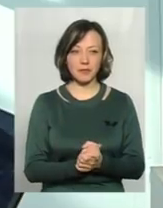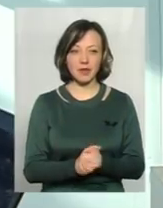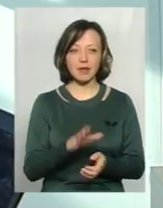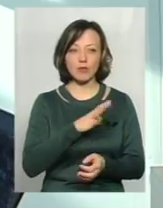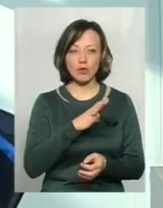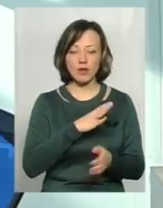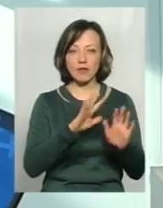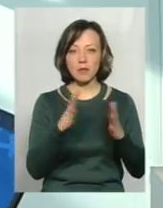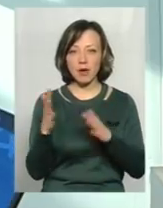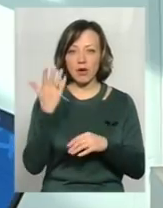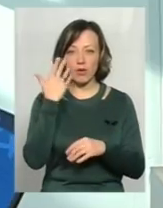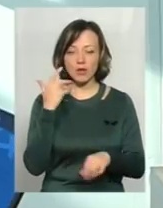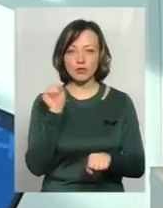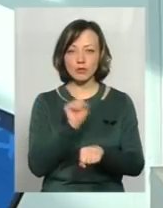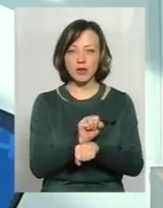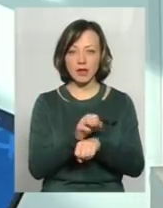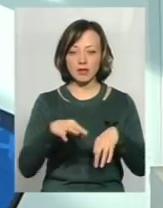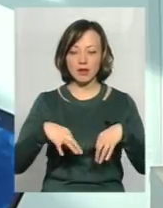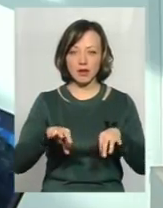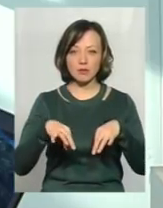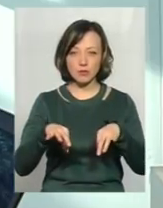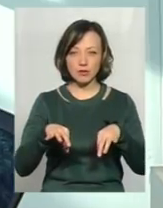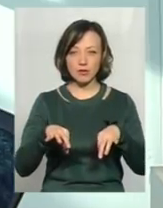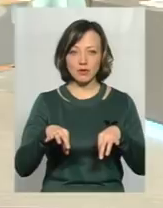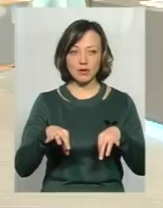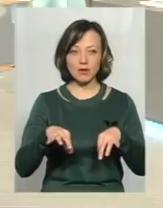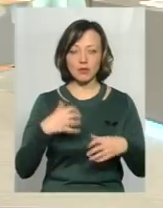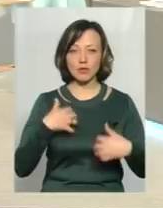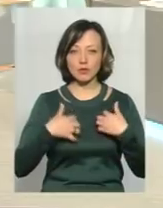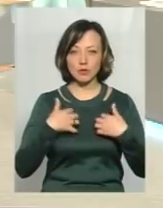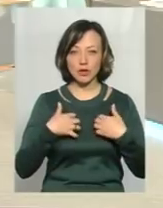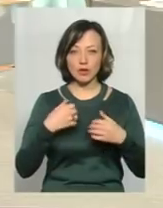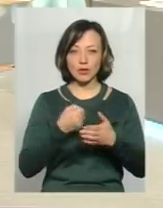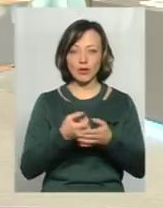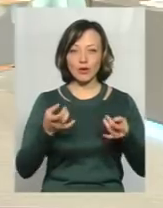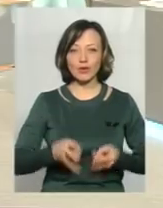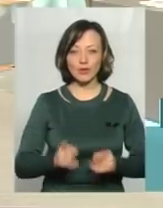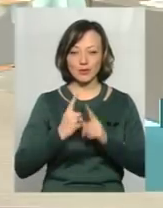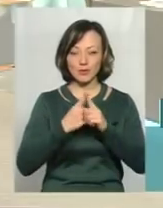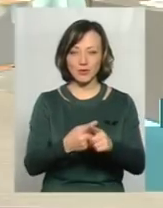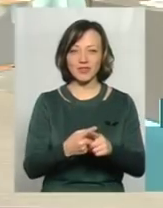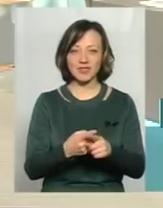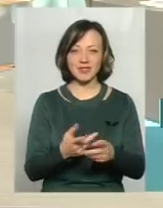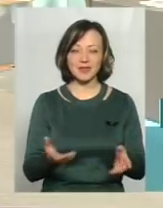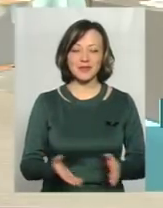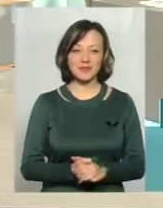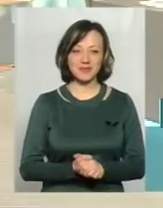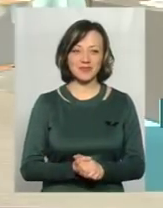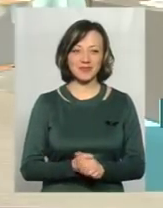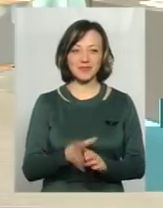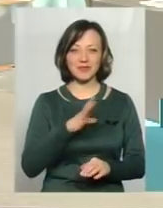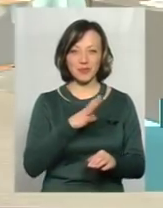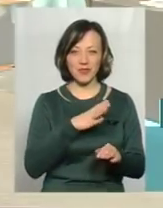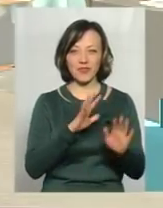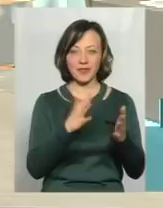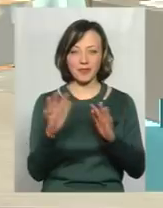випадки, коли ми зупиняли транспортний засіб, і він поспішав до роддому, ми супроваджували транспортний засіб. Бували